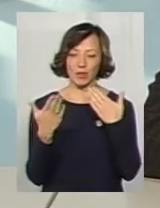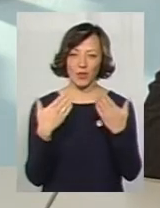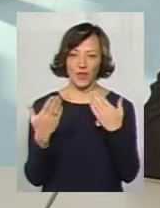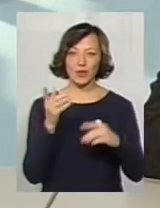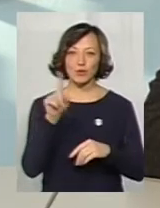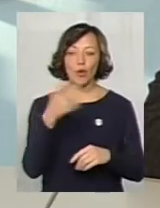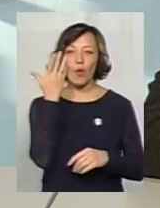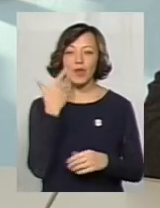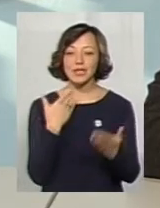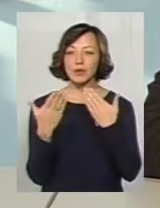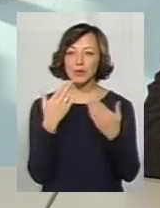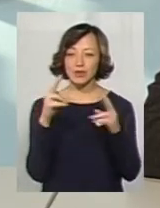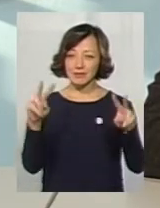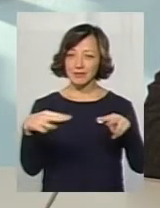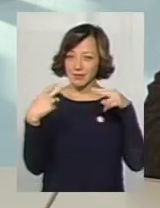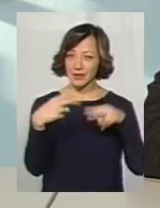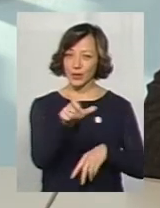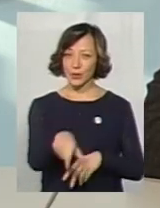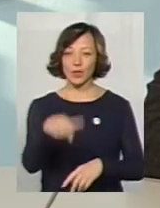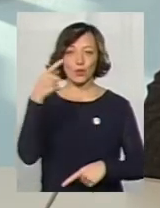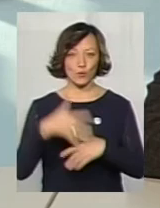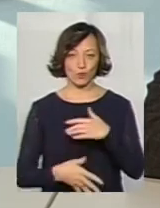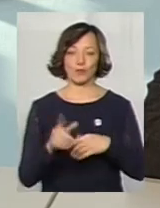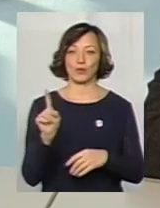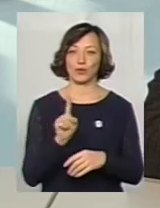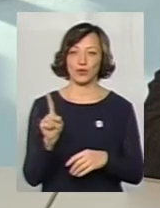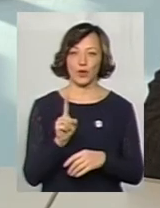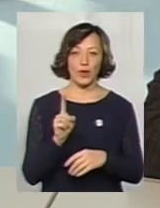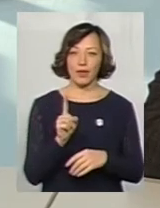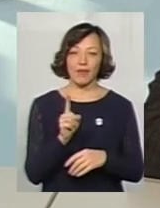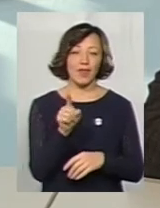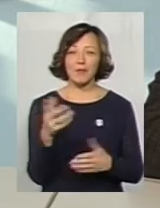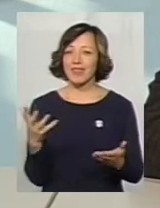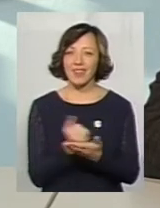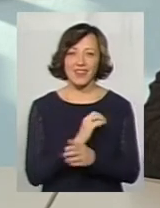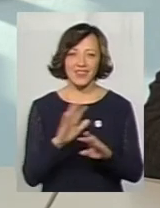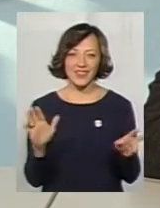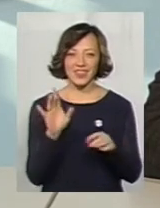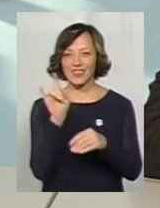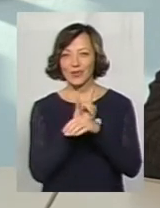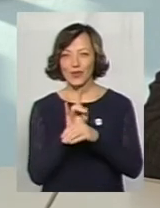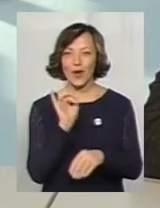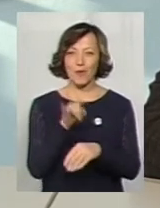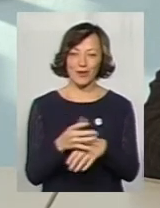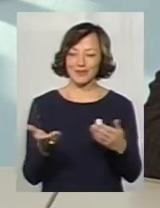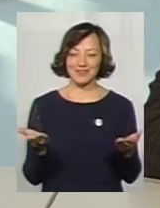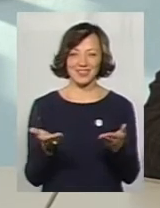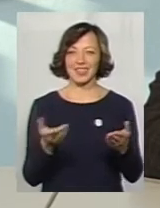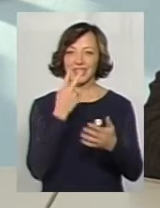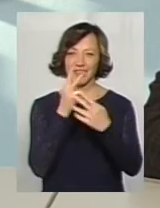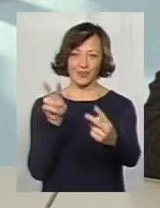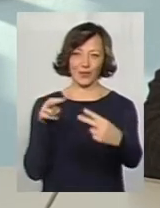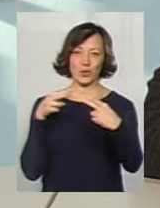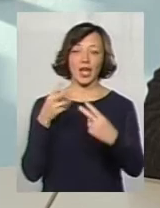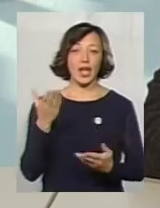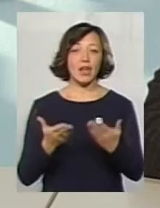що, коли ти спілкуєшся, дивлячись людині в очі, ти розумієш, тебе не вийде навіть десь щось трошки свашувати і обманути, тому що ти дивишся